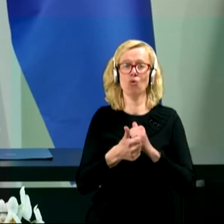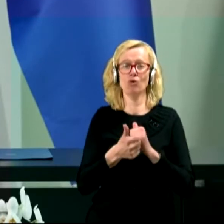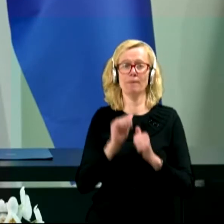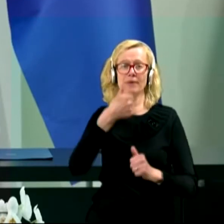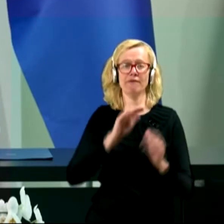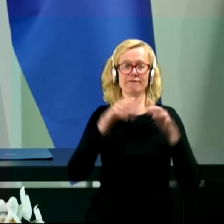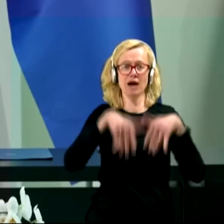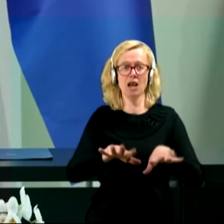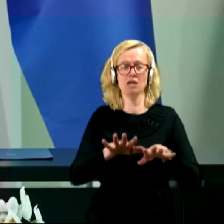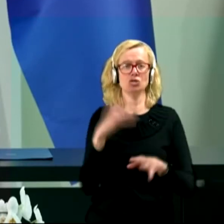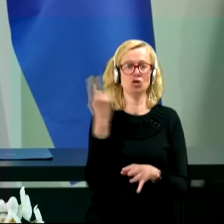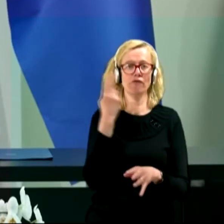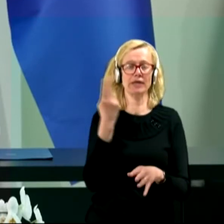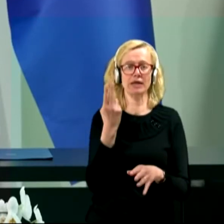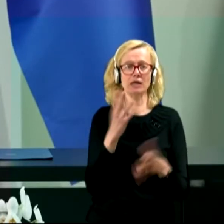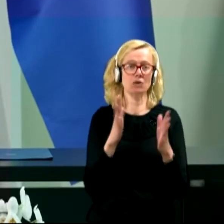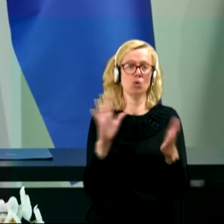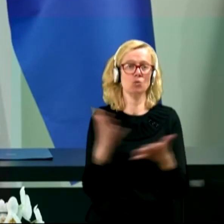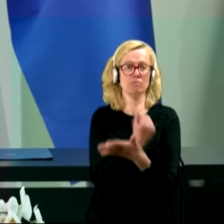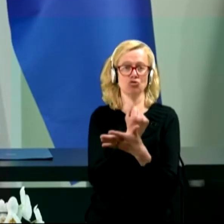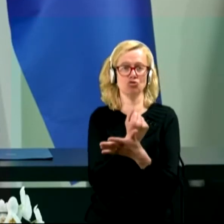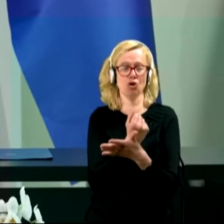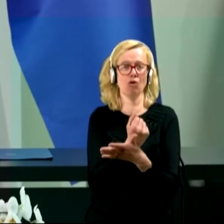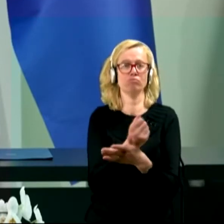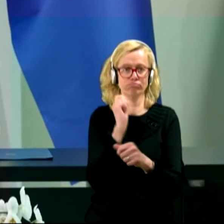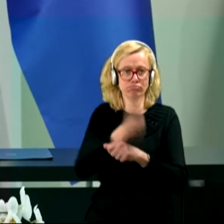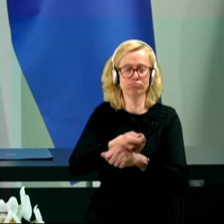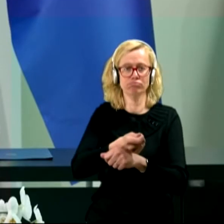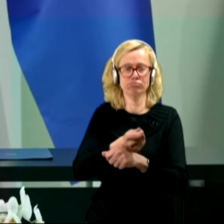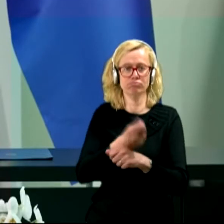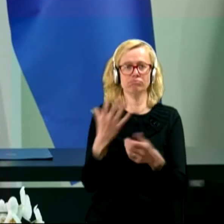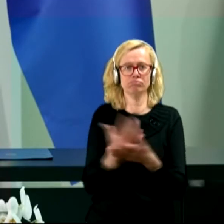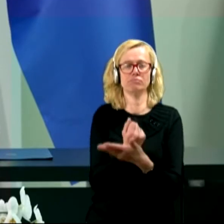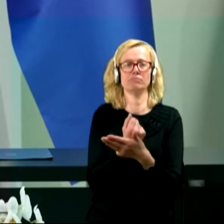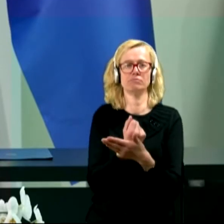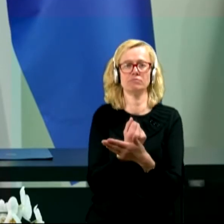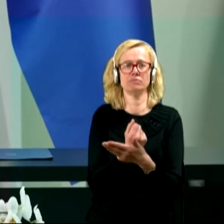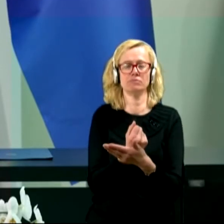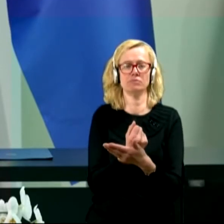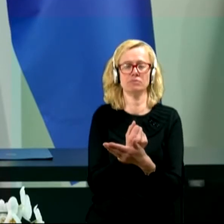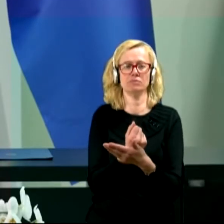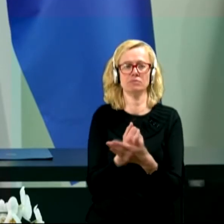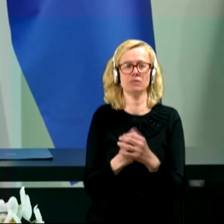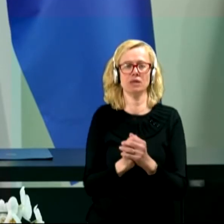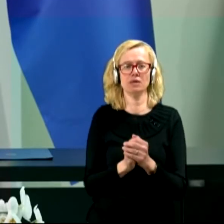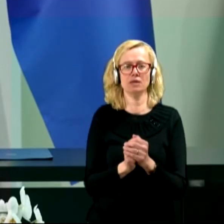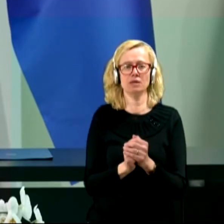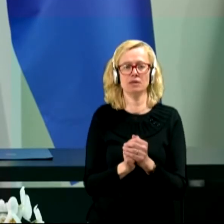valu, ki ga je Slovenija relativno uspešno prestala ali pa pravzaprav zelo uspešno prestala,